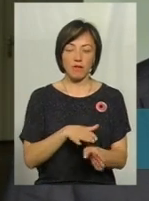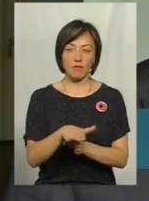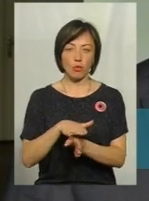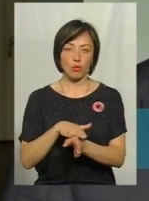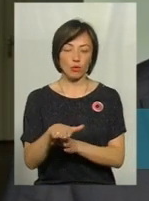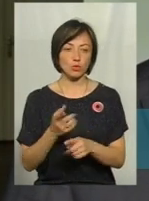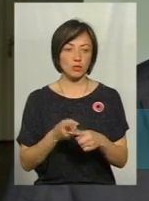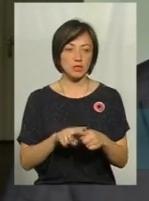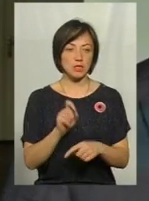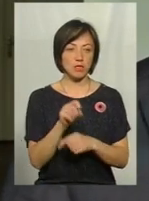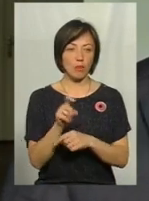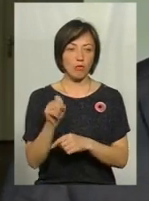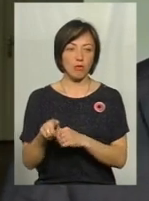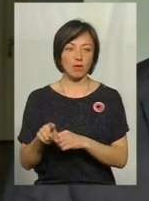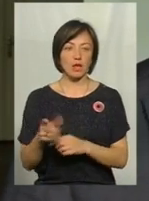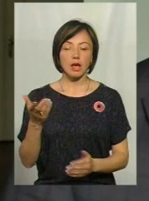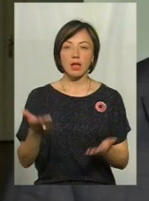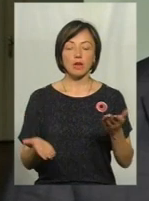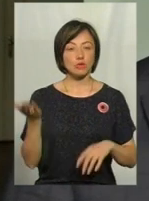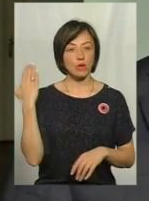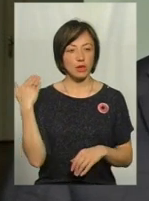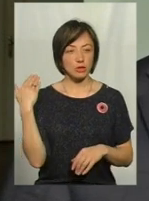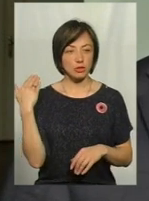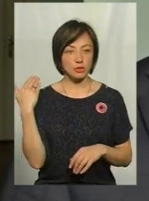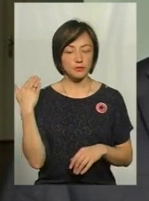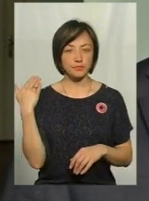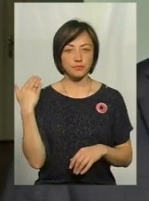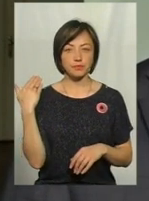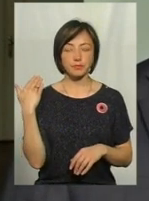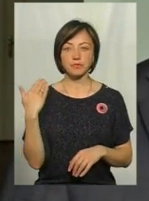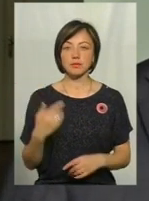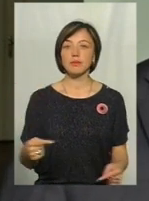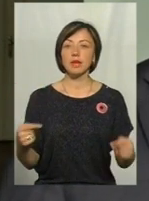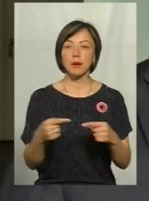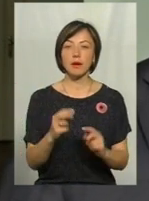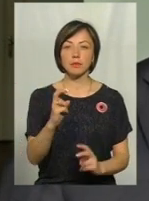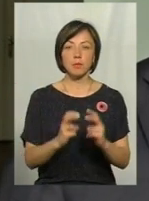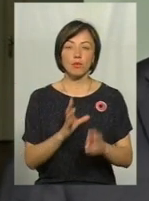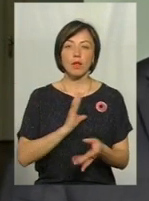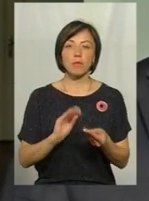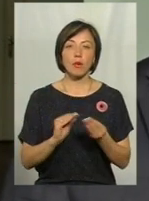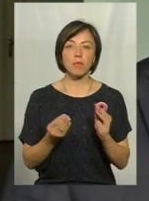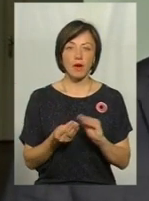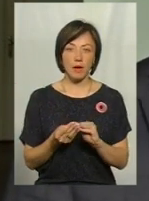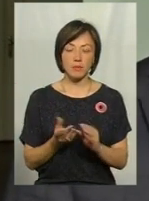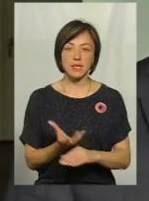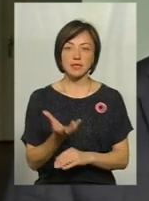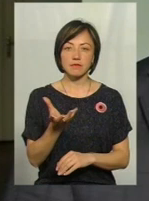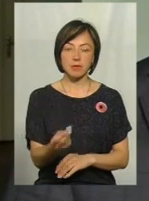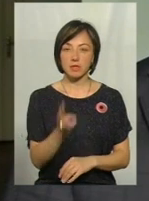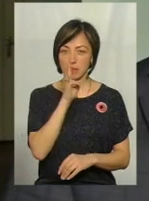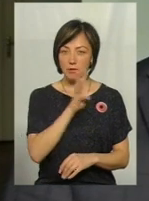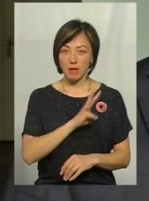ці замовлення. Якщо раніше на певних підприємствах були проблеми з виплатою